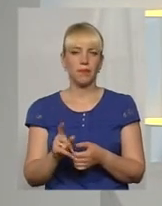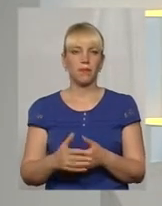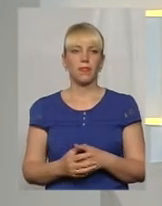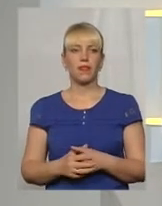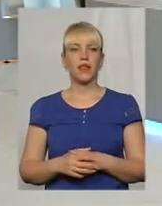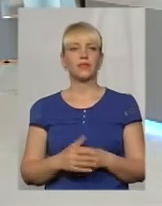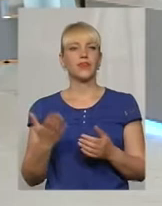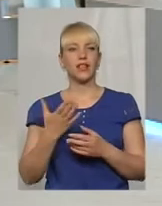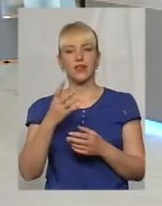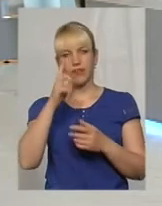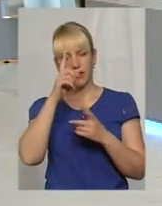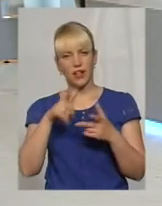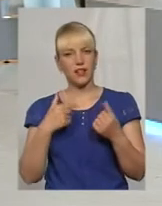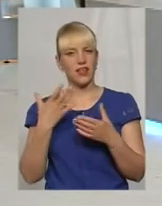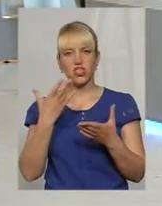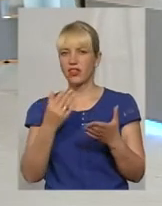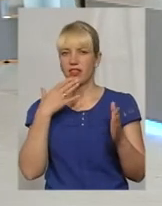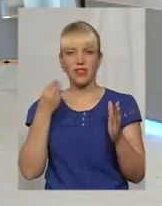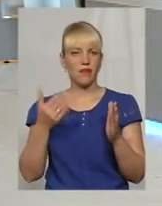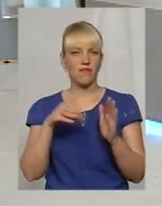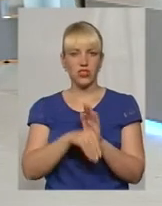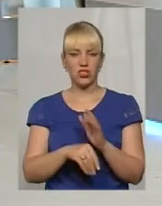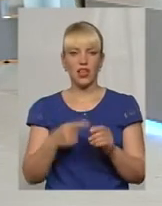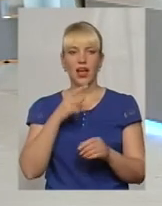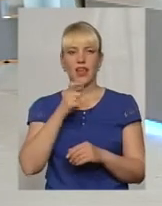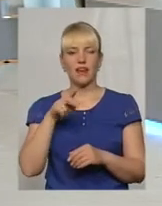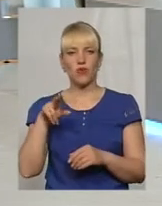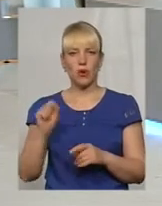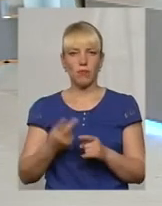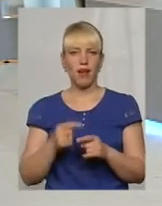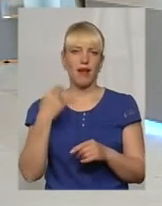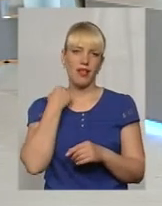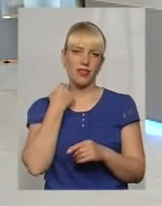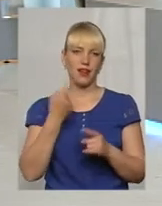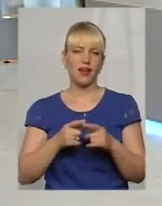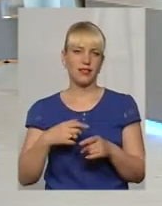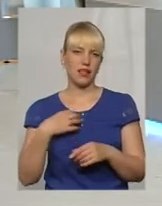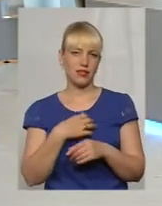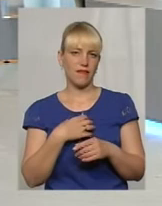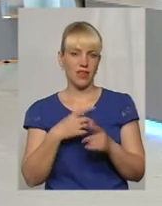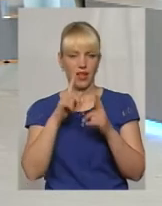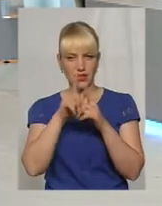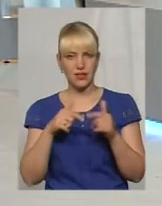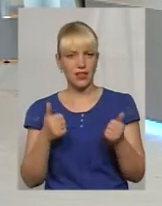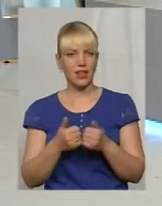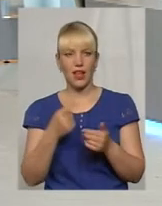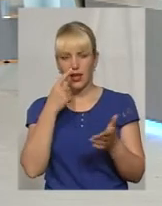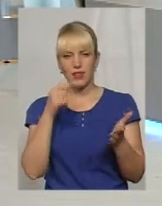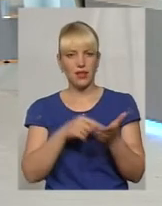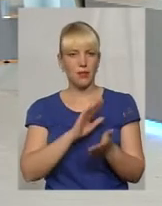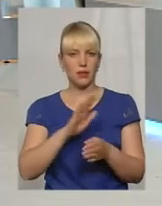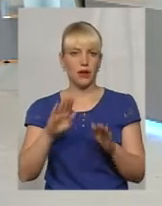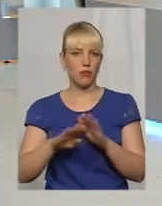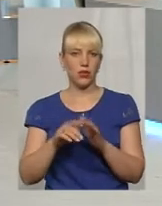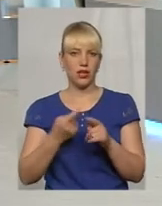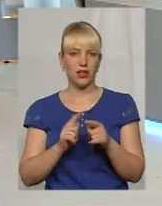В які країни ще не увійшли? Ми зараз говоримо про Європу, Англія – це основна країна, яка не потрапляє під ці правила.